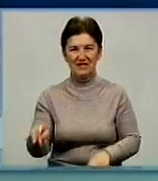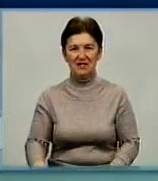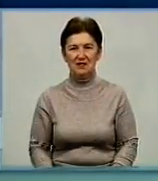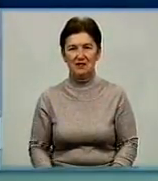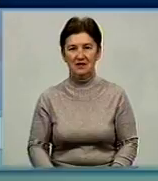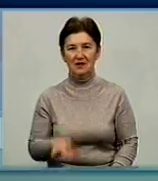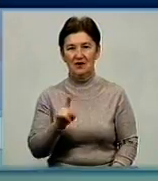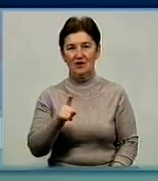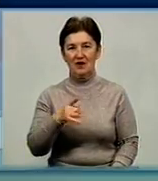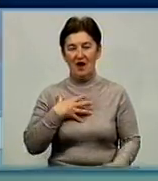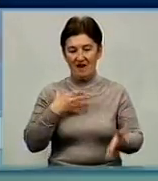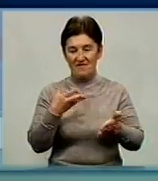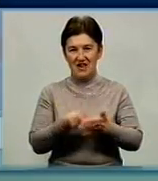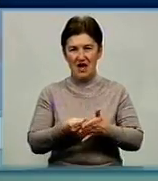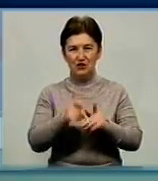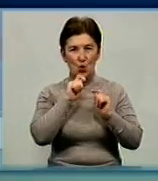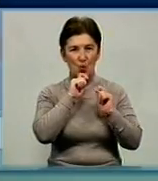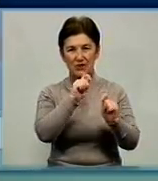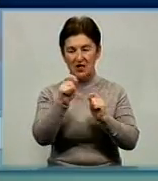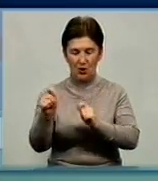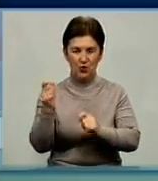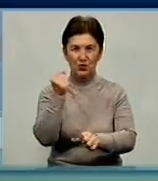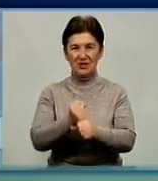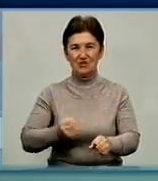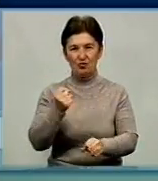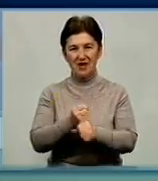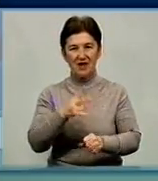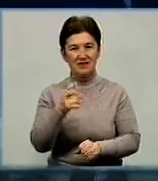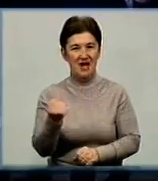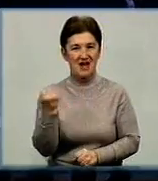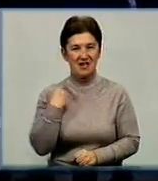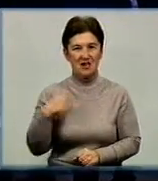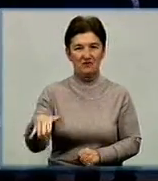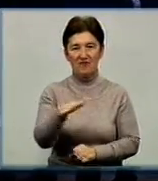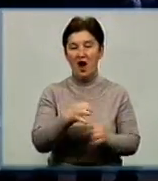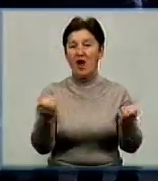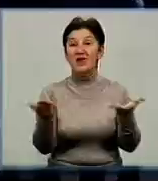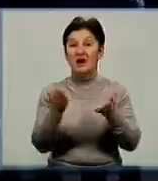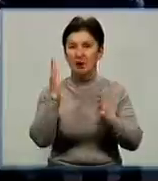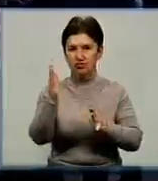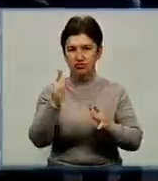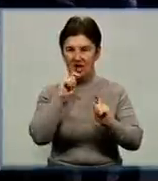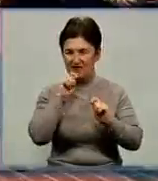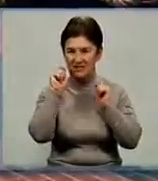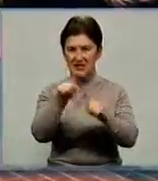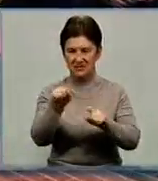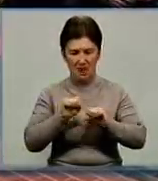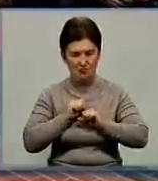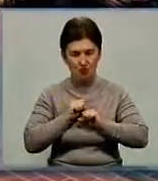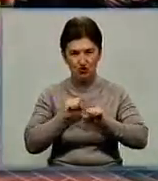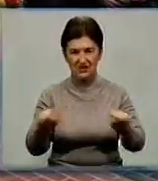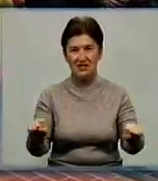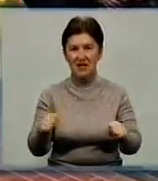Власну нагороду для бійців АТО розробляють на Кіровоградщині. Як виглядатиме обласна відзнака за мужність та відвагу,